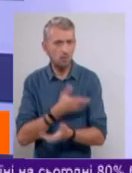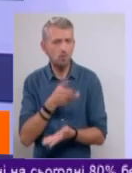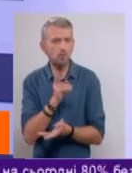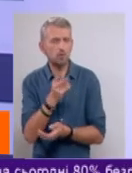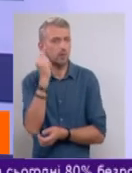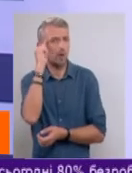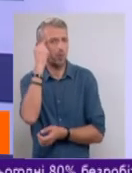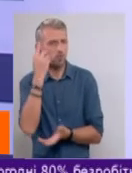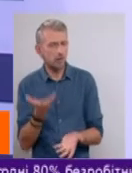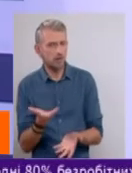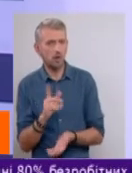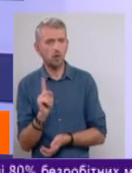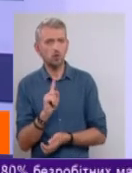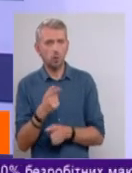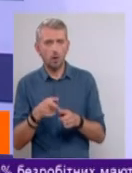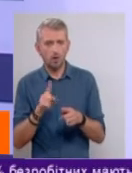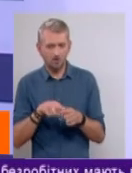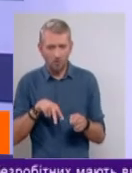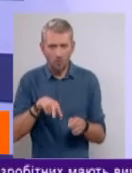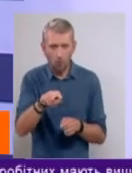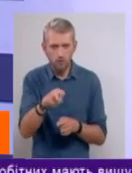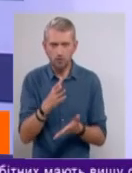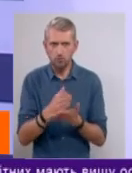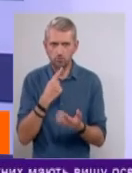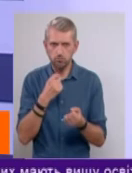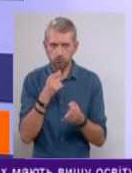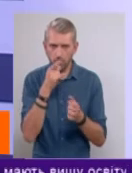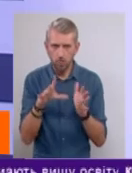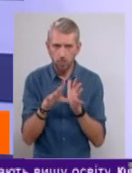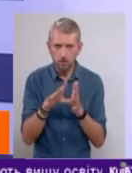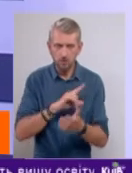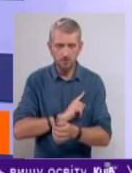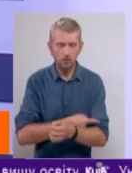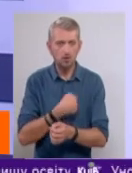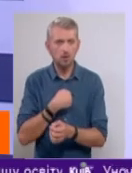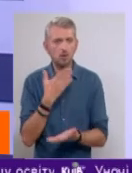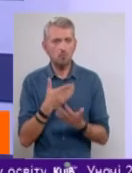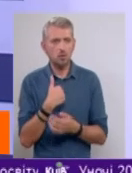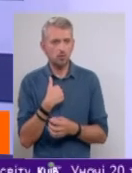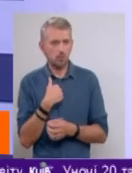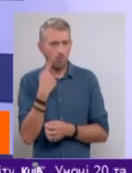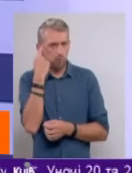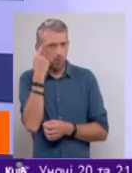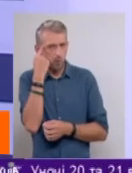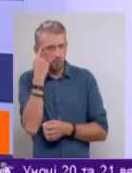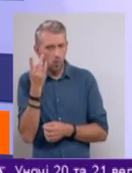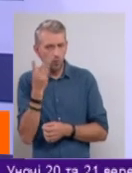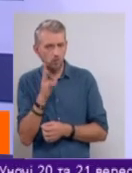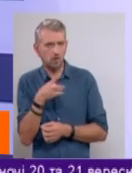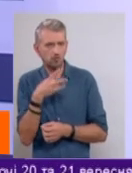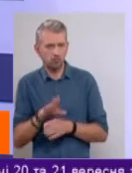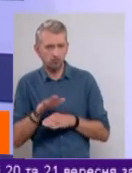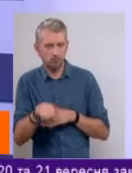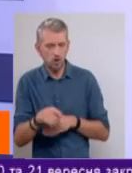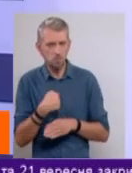задумається, що ця колія дійсно знаходиться під напругою. І, напевно, я два рази подумаю, чи варто мені на неї ступати, щоб мене